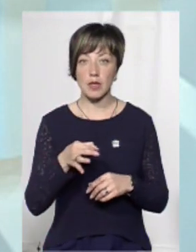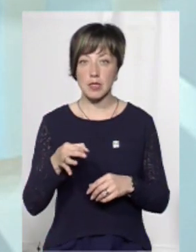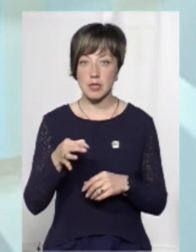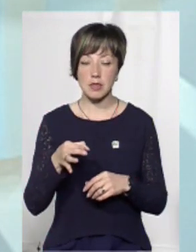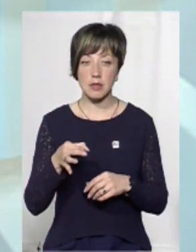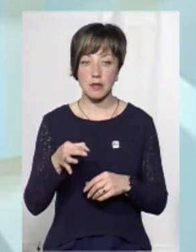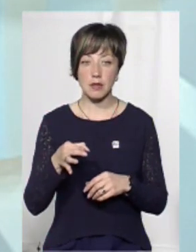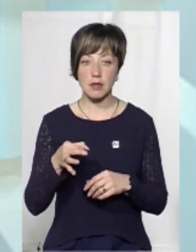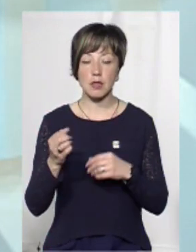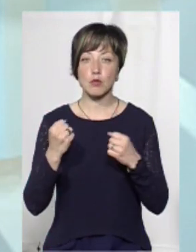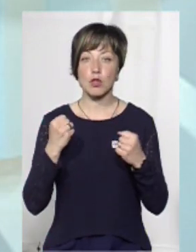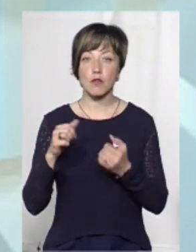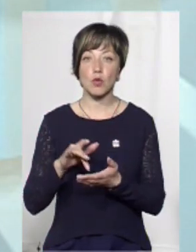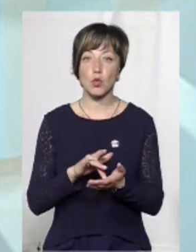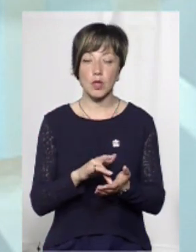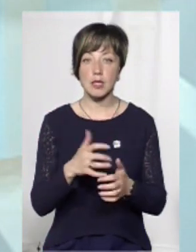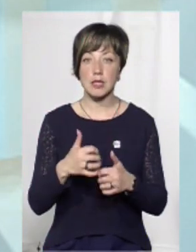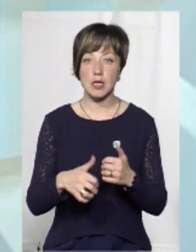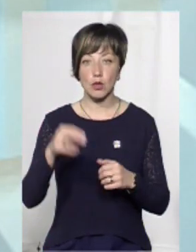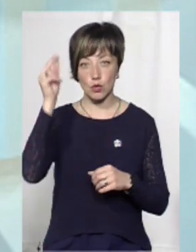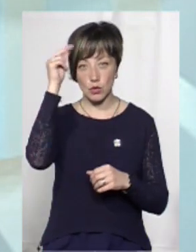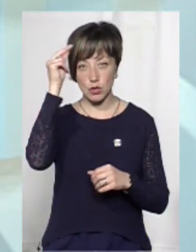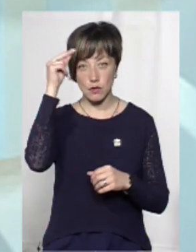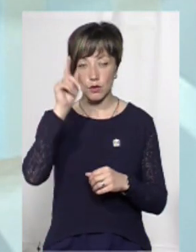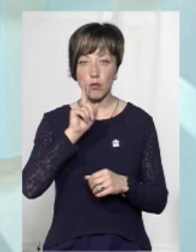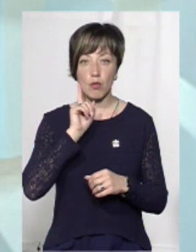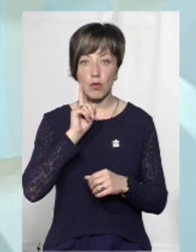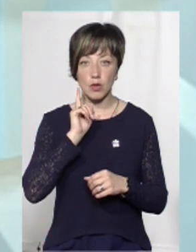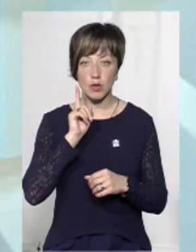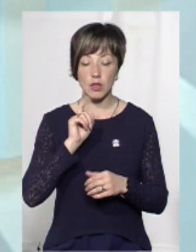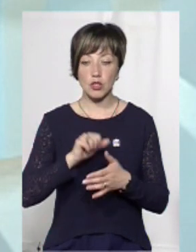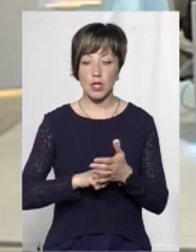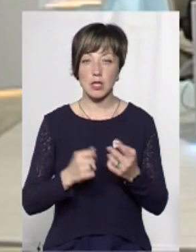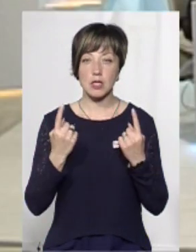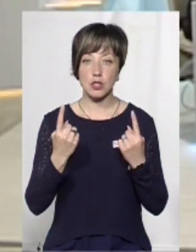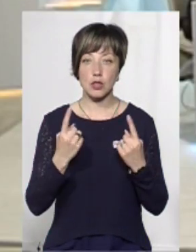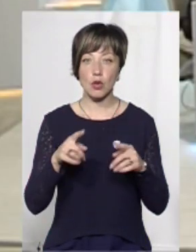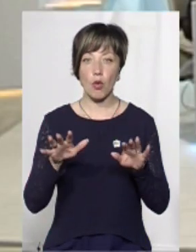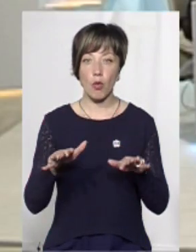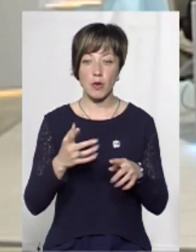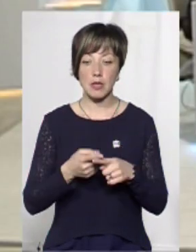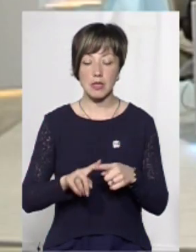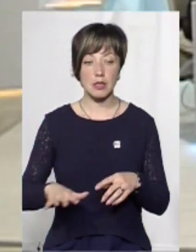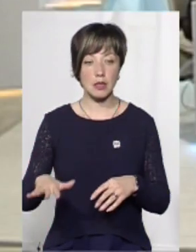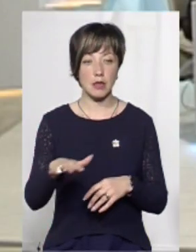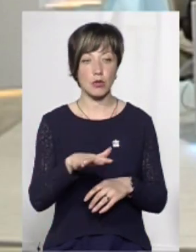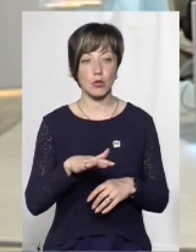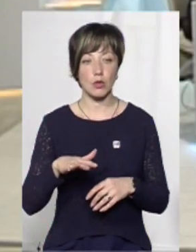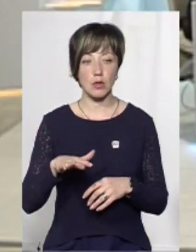спортивного туризму серед учнівської молоді через значні опади на даній території